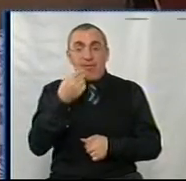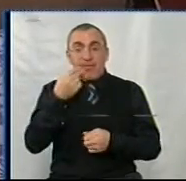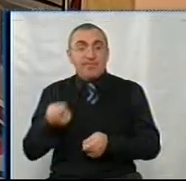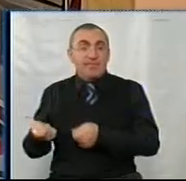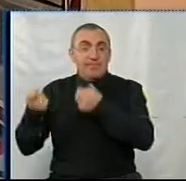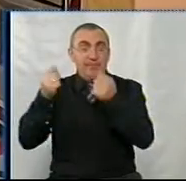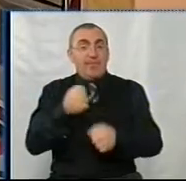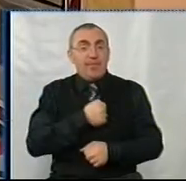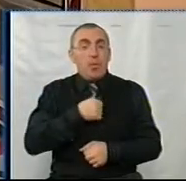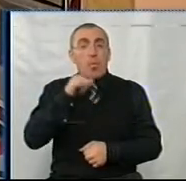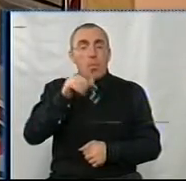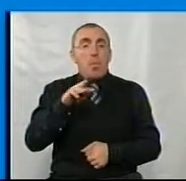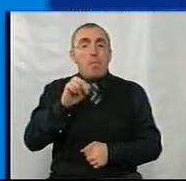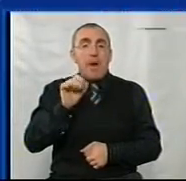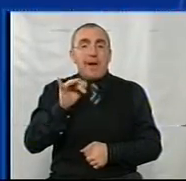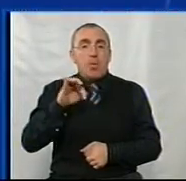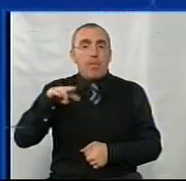повезуть бійцями в Маріуполь.